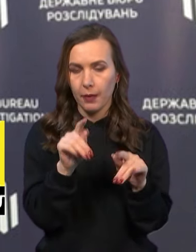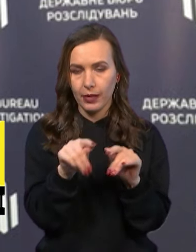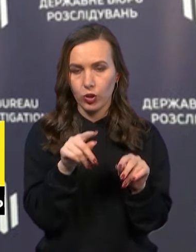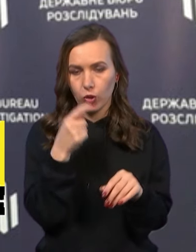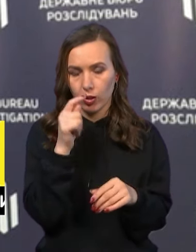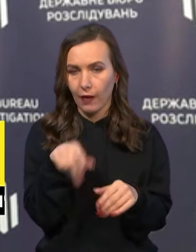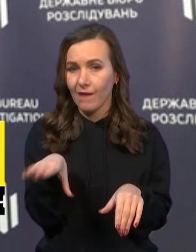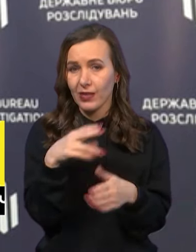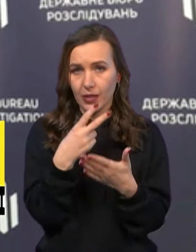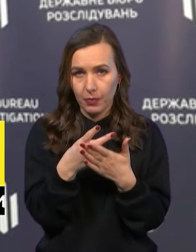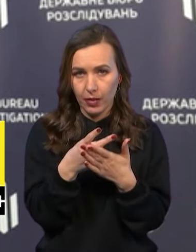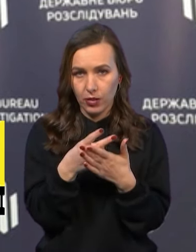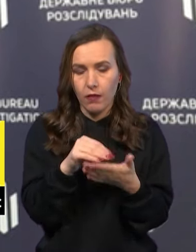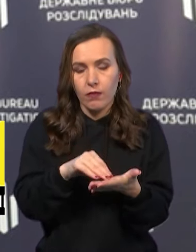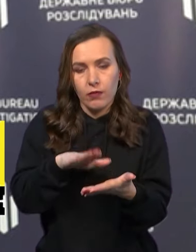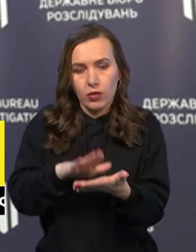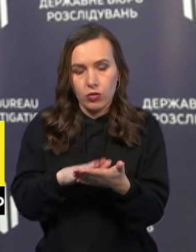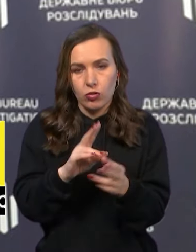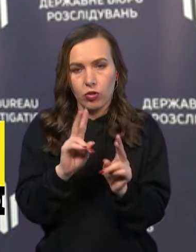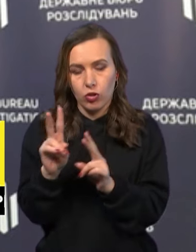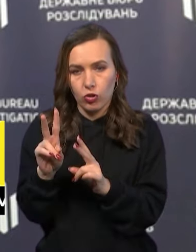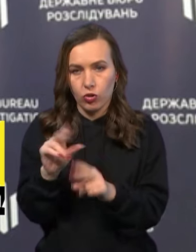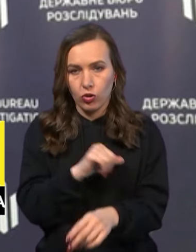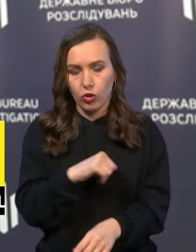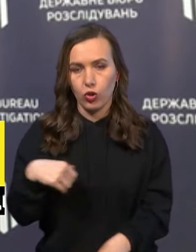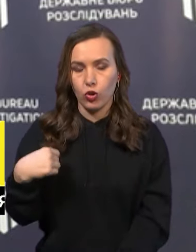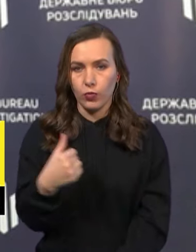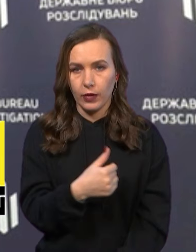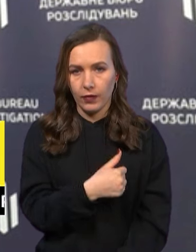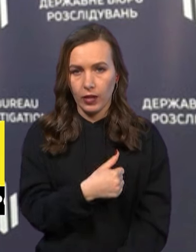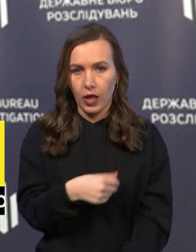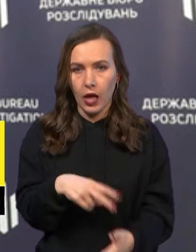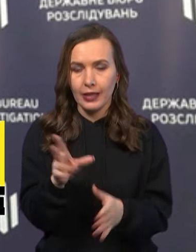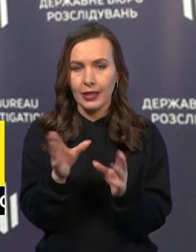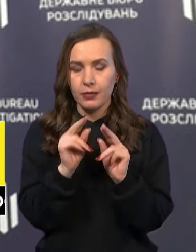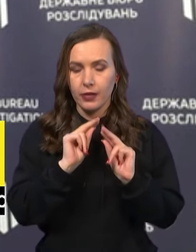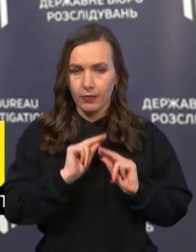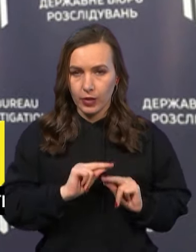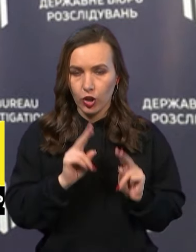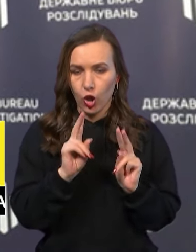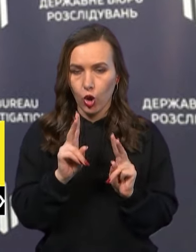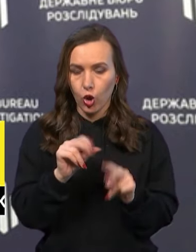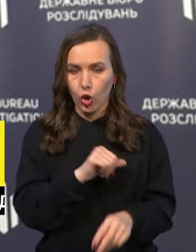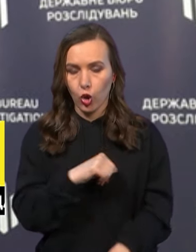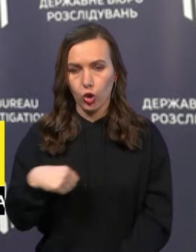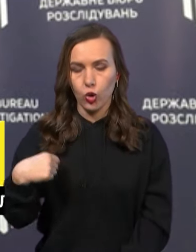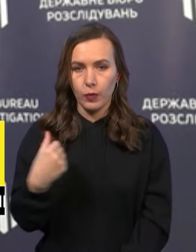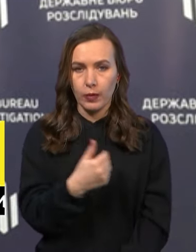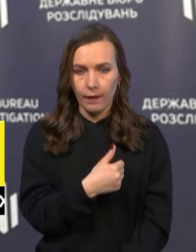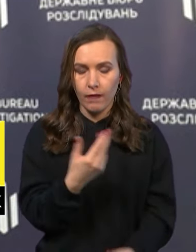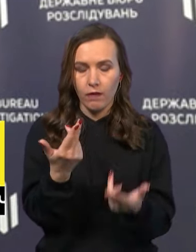все бачать і вони фіксують тих, хто добровільно йде на співпрацю, хто добровільно